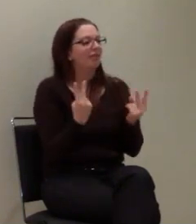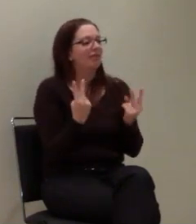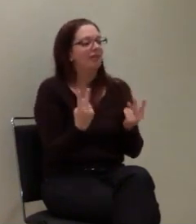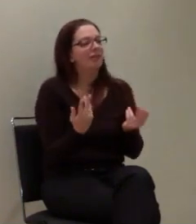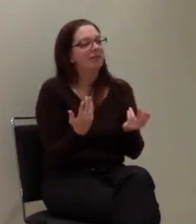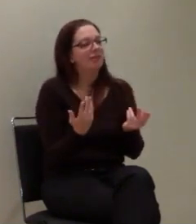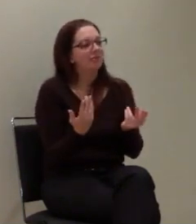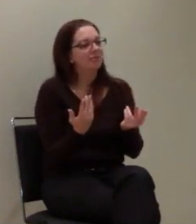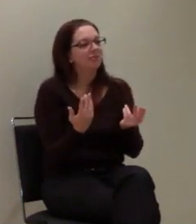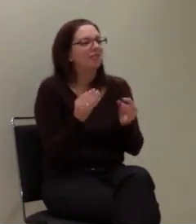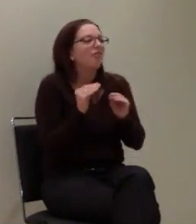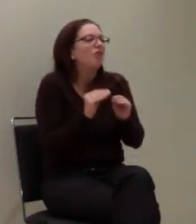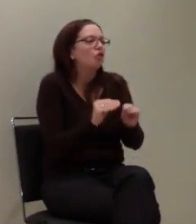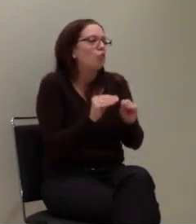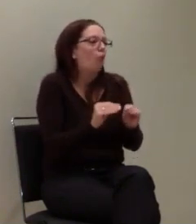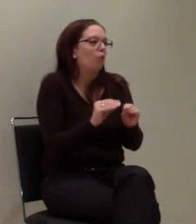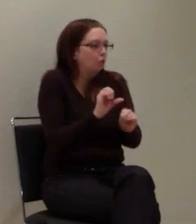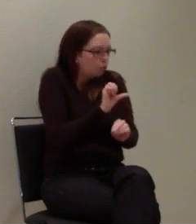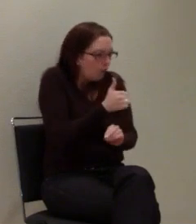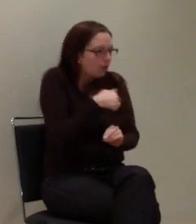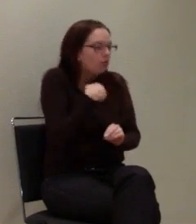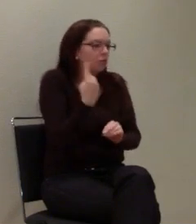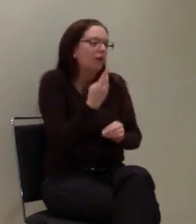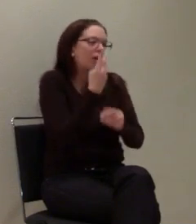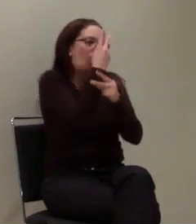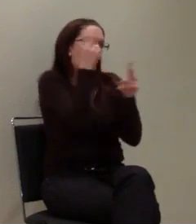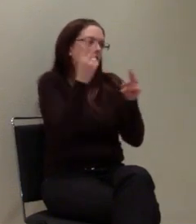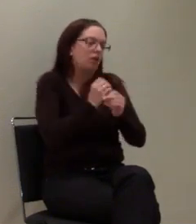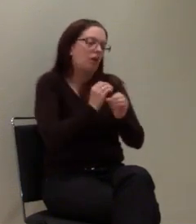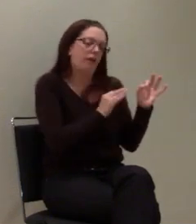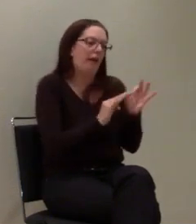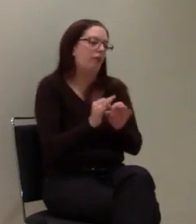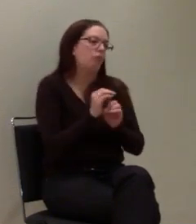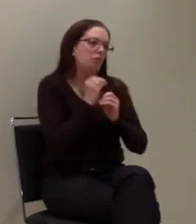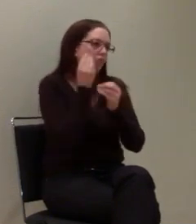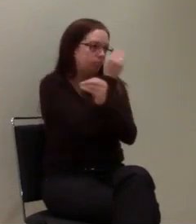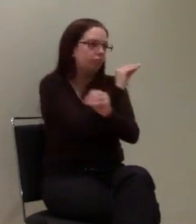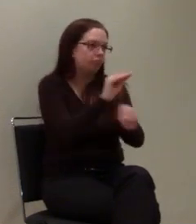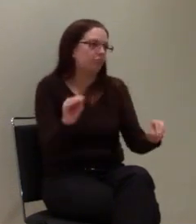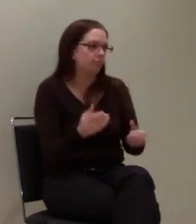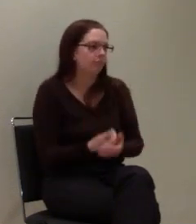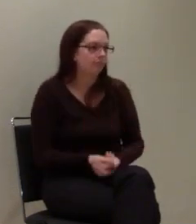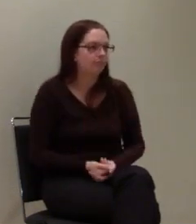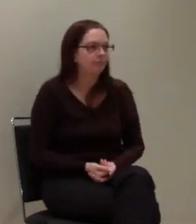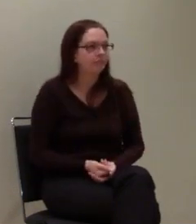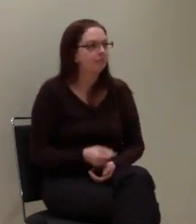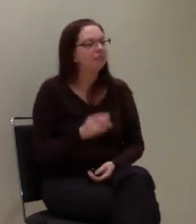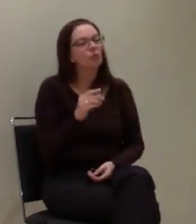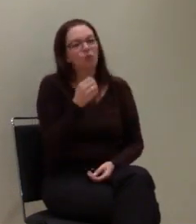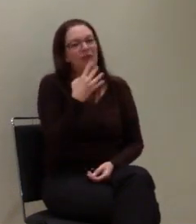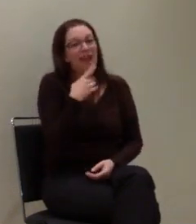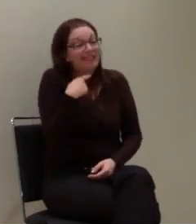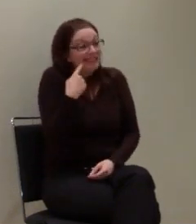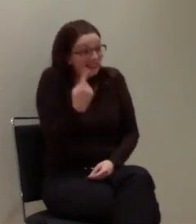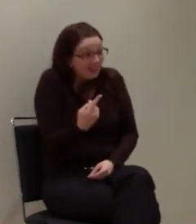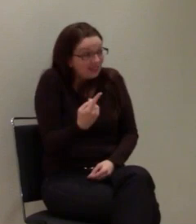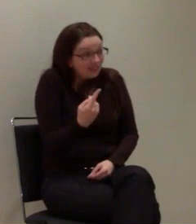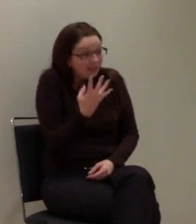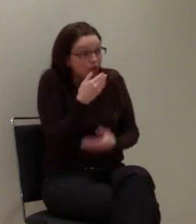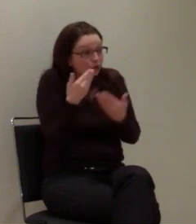die entsprechenden Schulungsmaßnahmen dann auch durchführen. Da sind wir natürlich auch entsprechend auf Hilfe von den